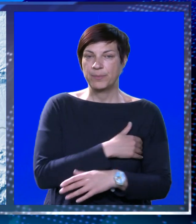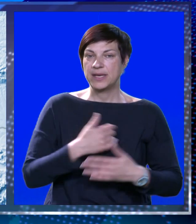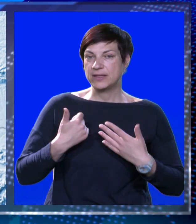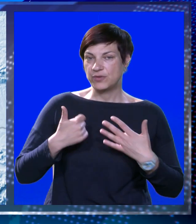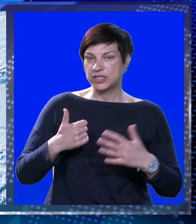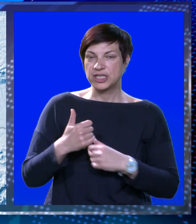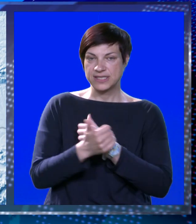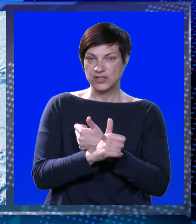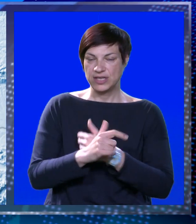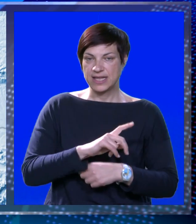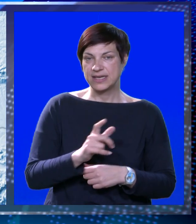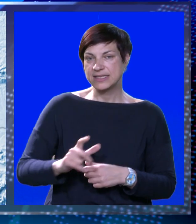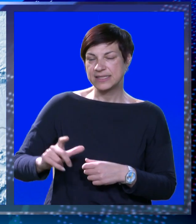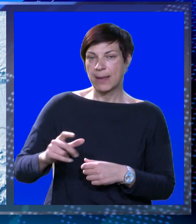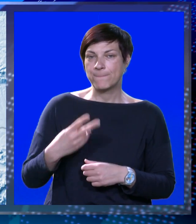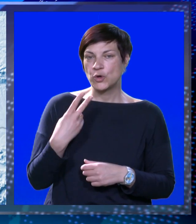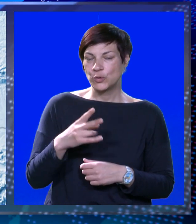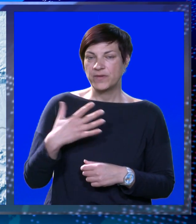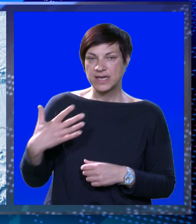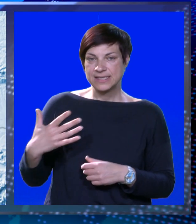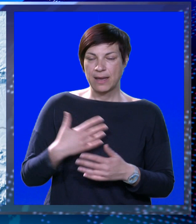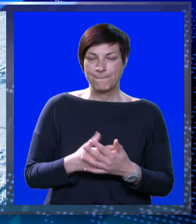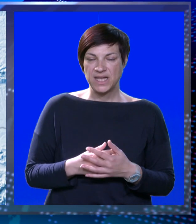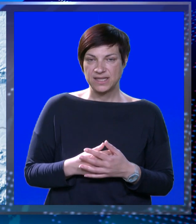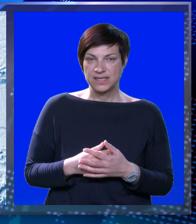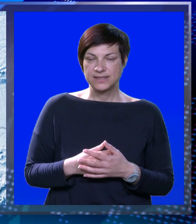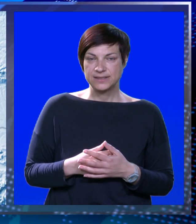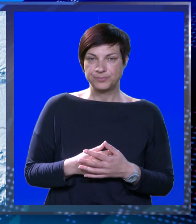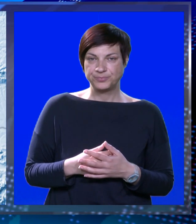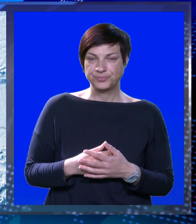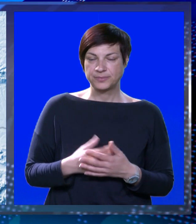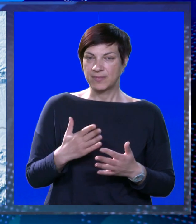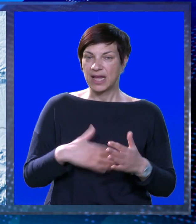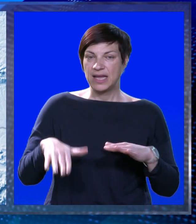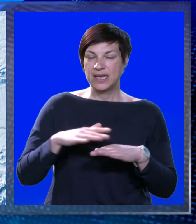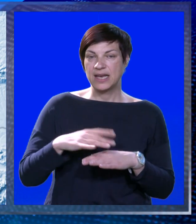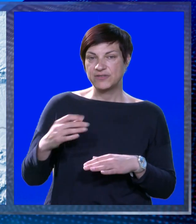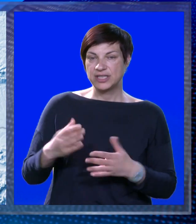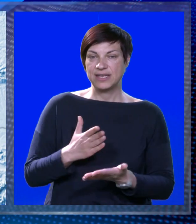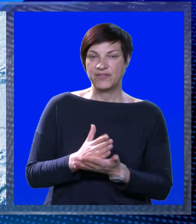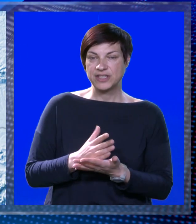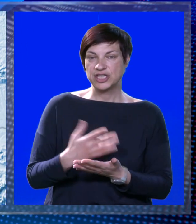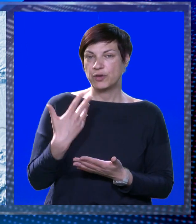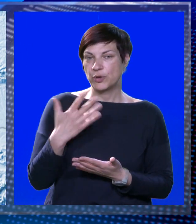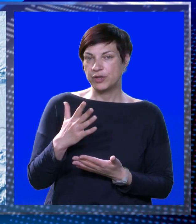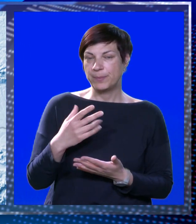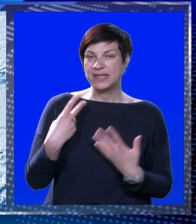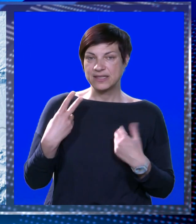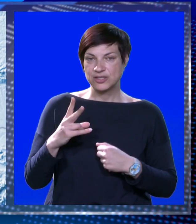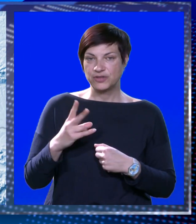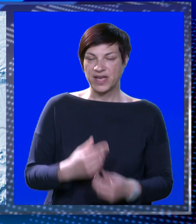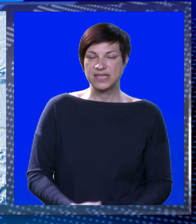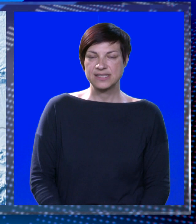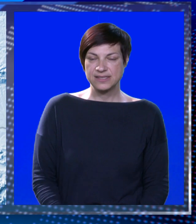zraka od 6 do 11 na moru između 12 i 15 ciljevi stupnjeva najviša dnevna većinom od 15